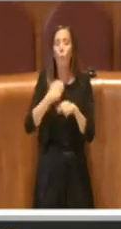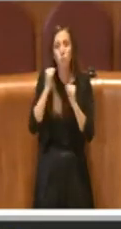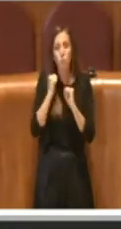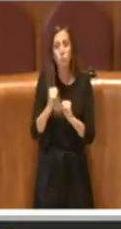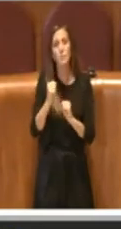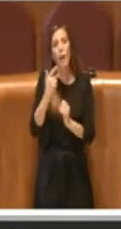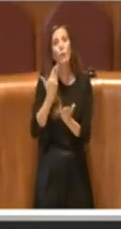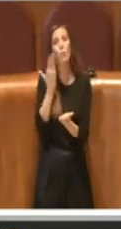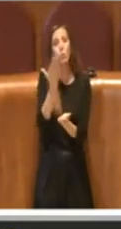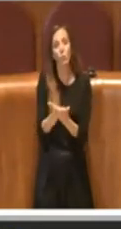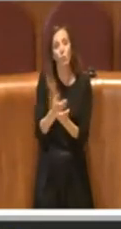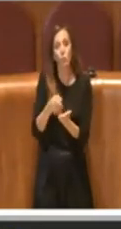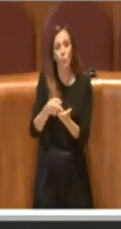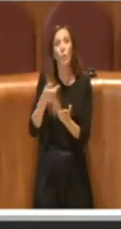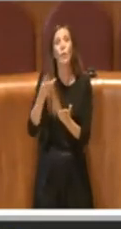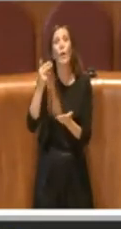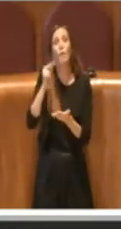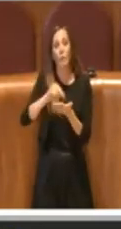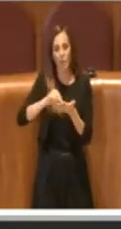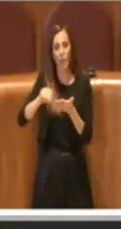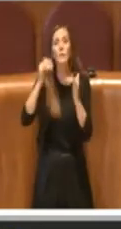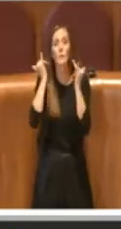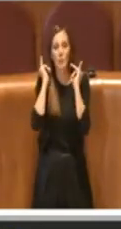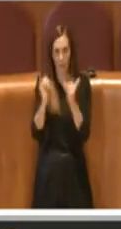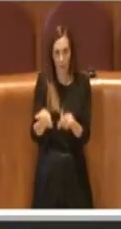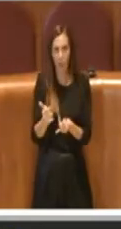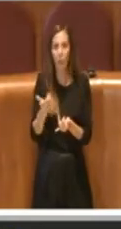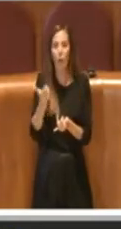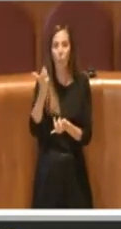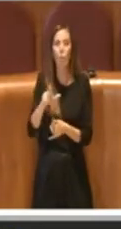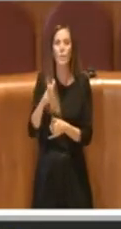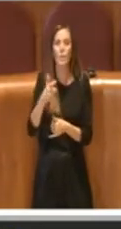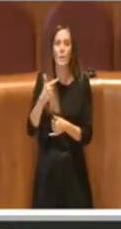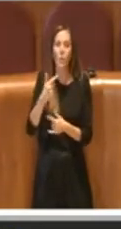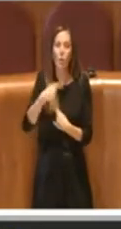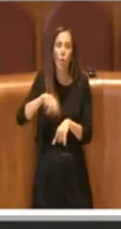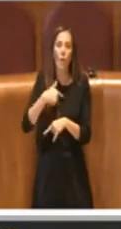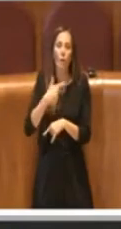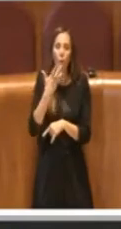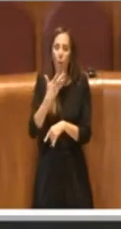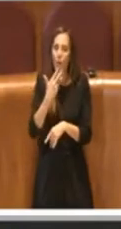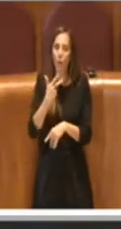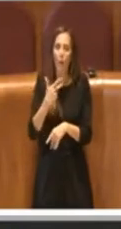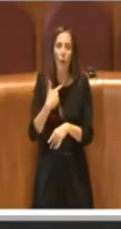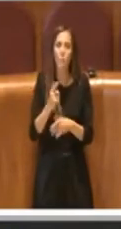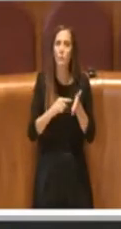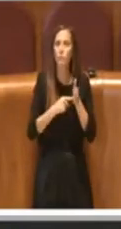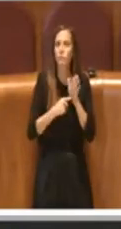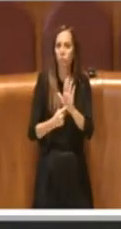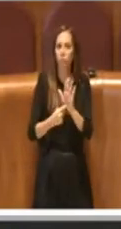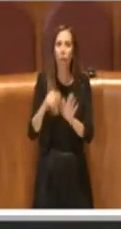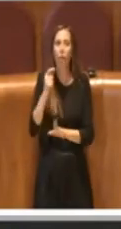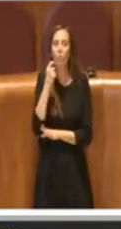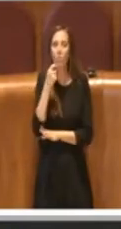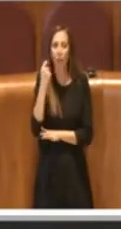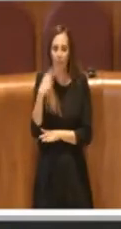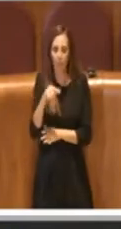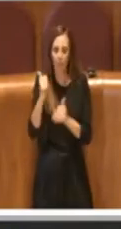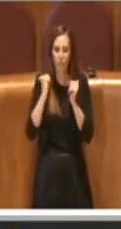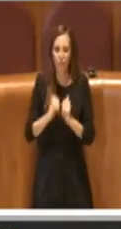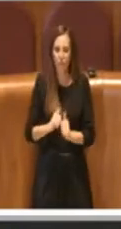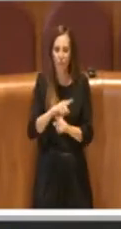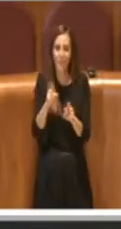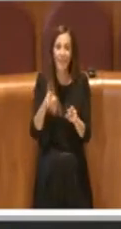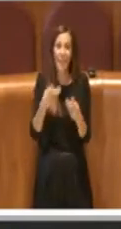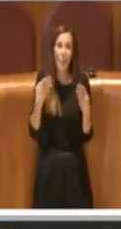mozione rappresentando l'interesse dei cittadini e tenendo presente che la chiusura era dovuta